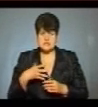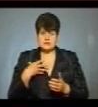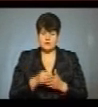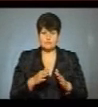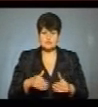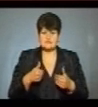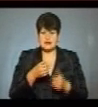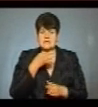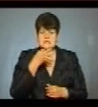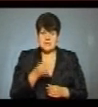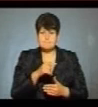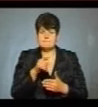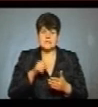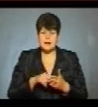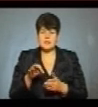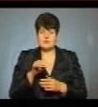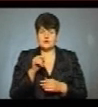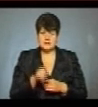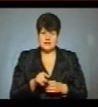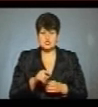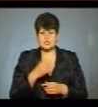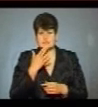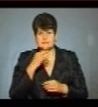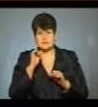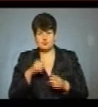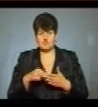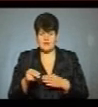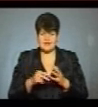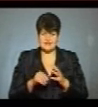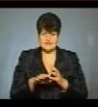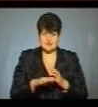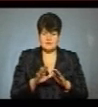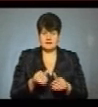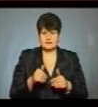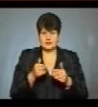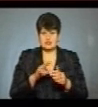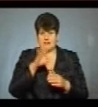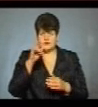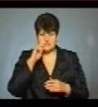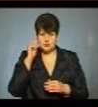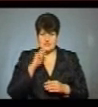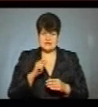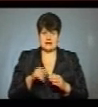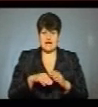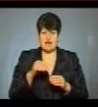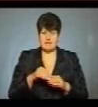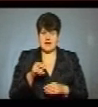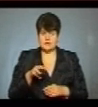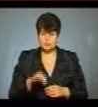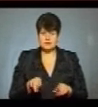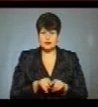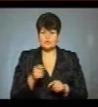зверненні сказав, питання про те, чи іноземці зможуть купувати землю, винесуть на всеукраїнський референдум. Також 11